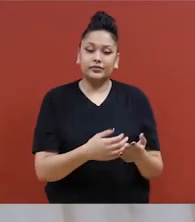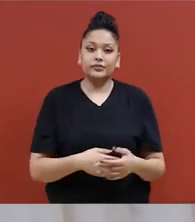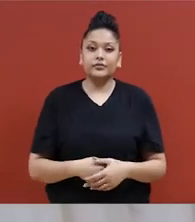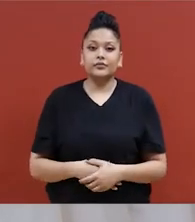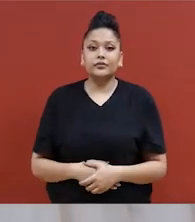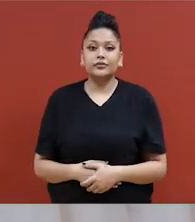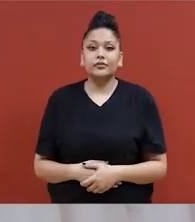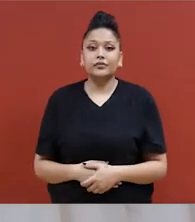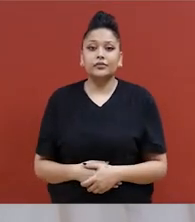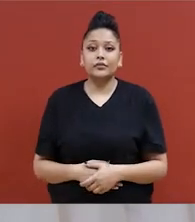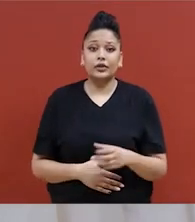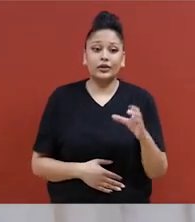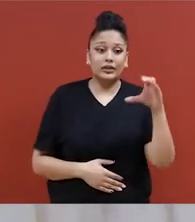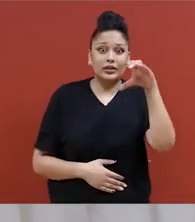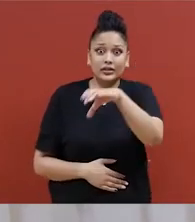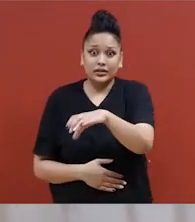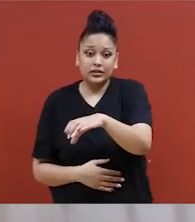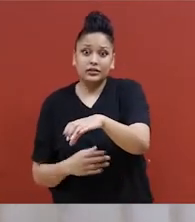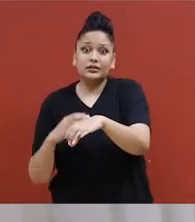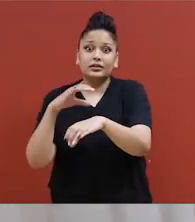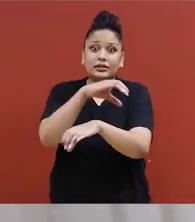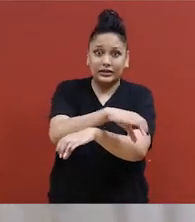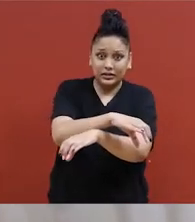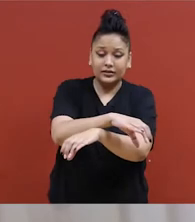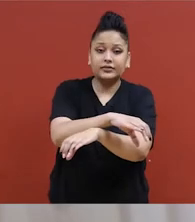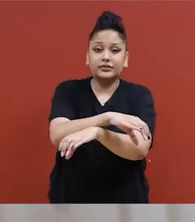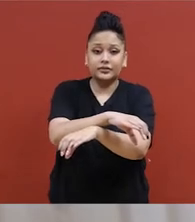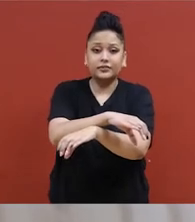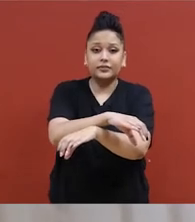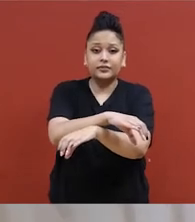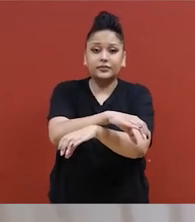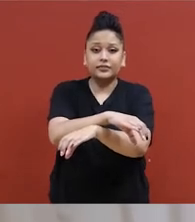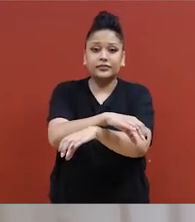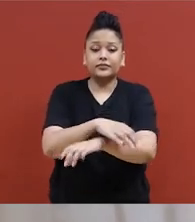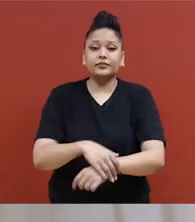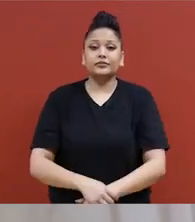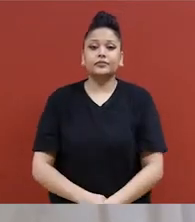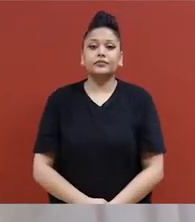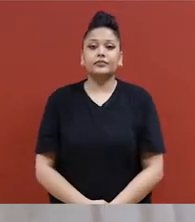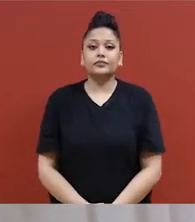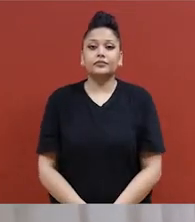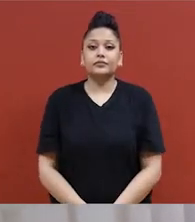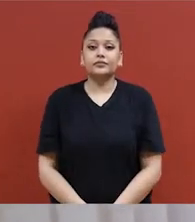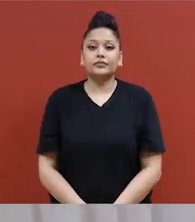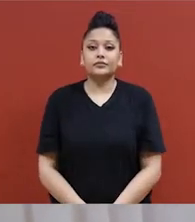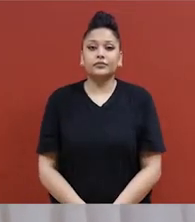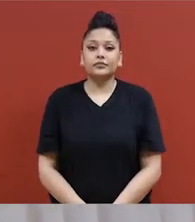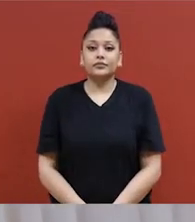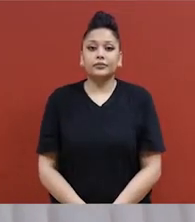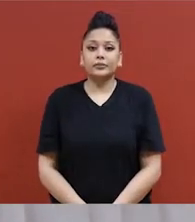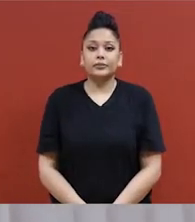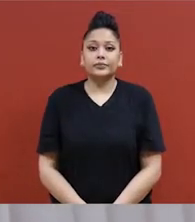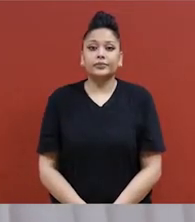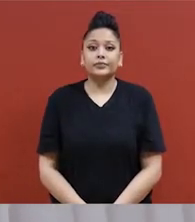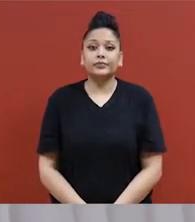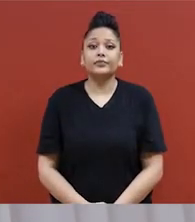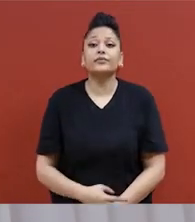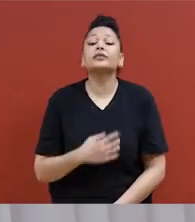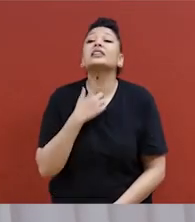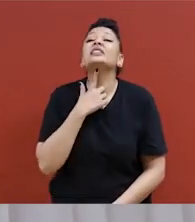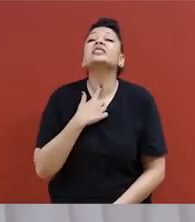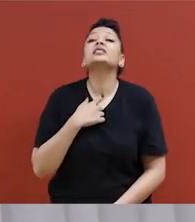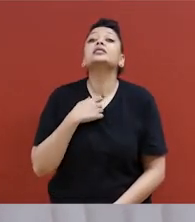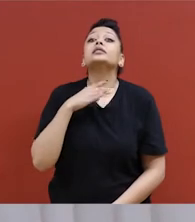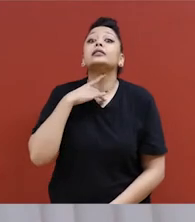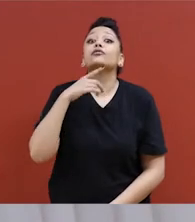puis la même chose de l'autre côté, et ensuite, je contre-attaque sur le côté du cou ou à